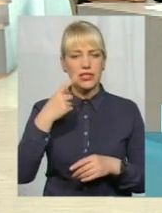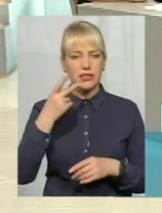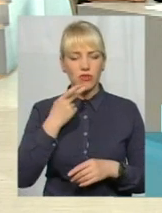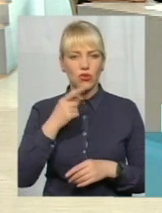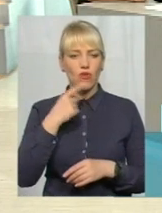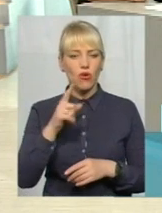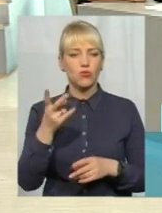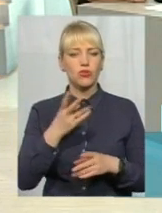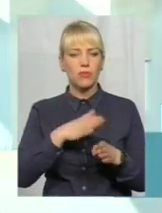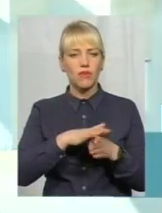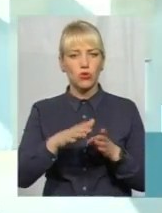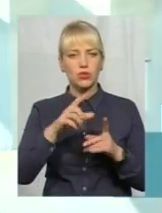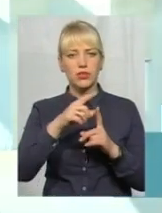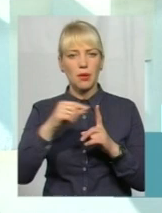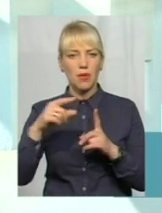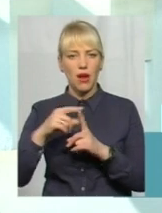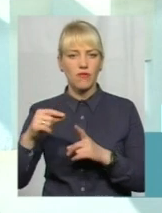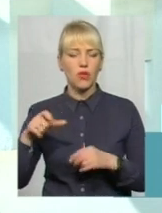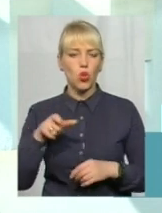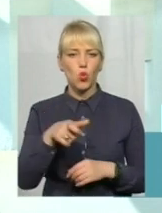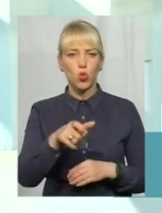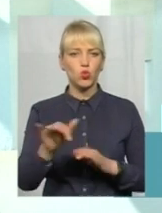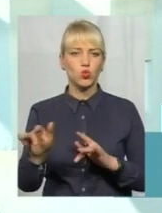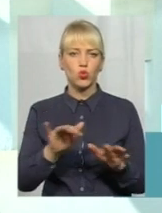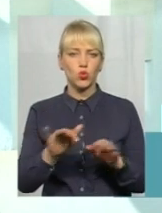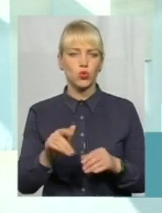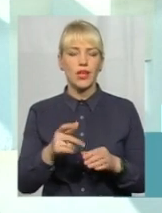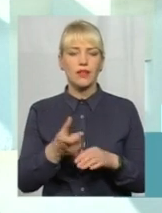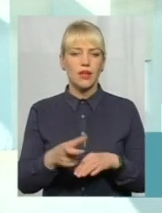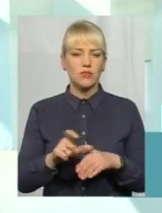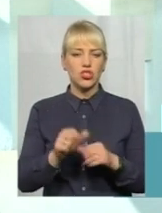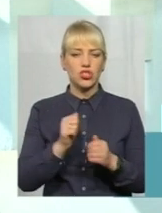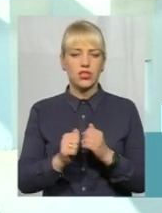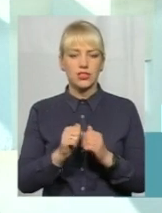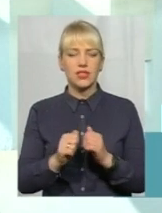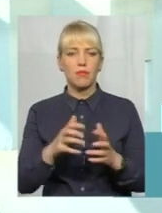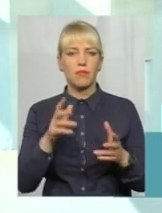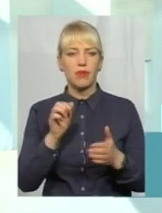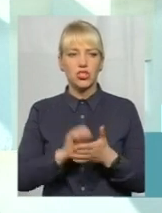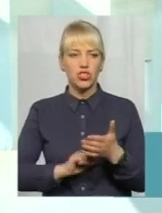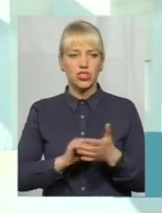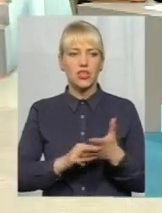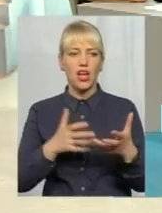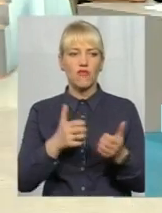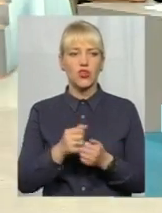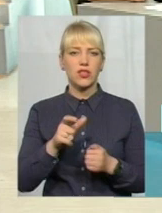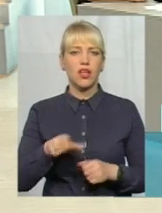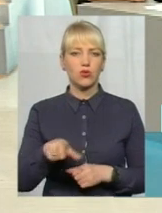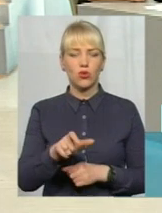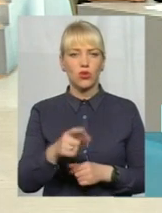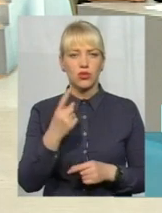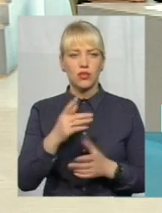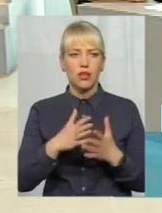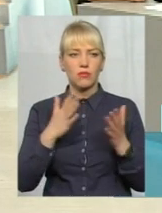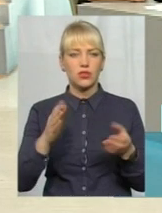руху. Звертаємо увагу на найбільш часті причини аварійності на дорогах. Одна з найбільших проблем